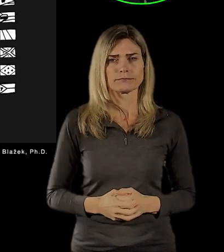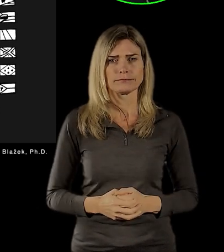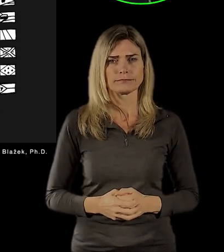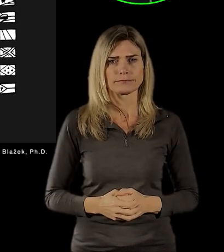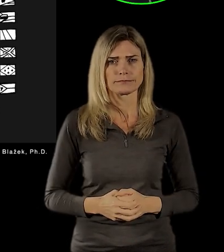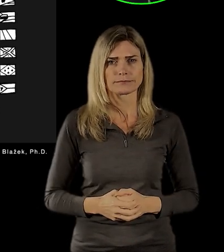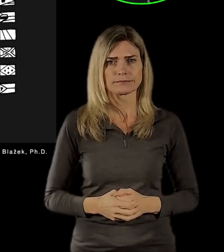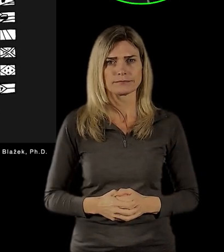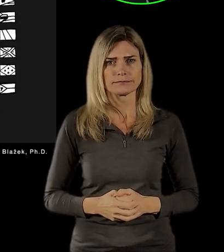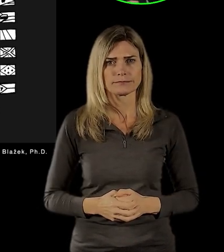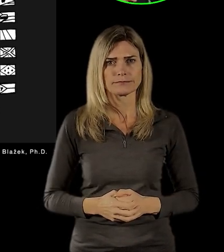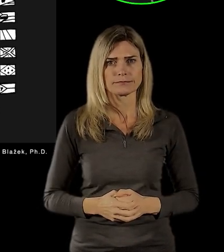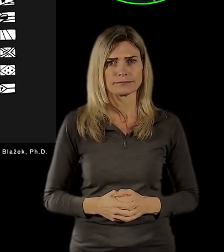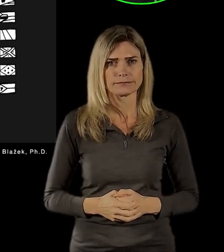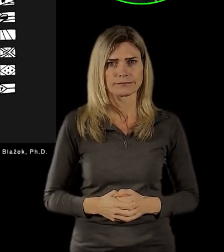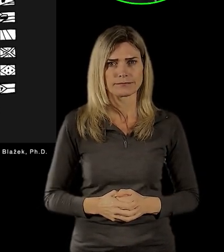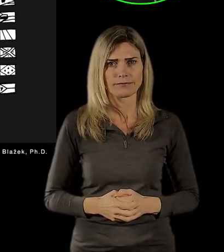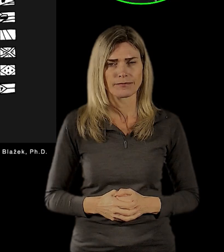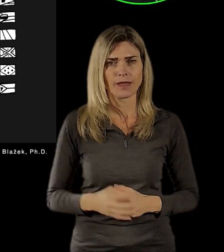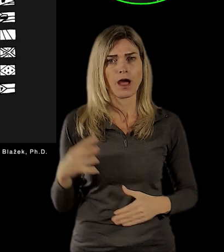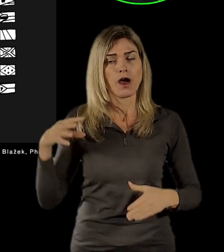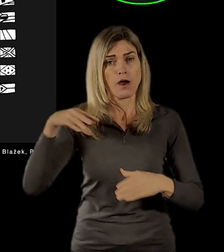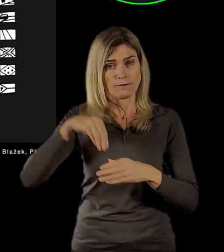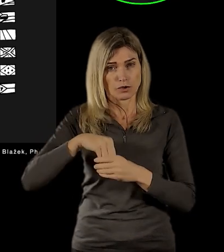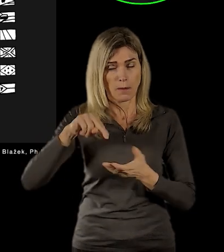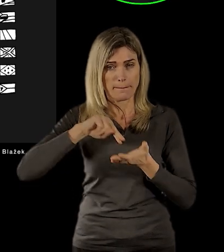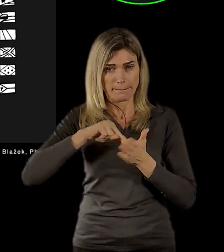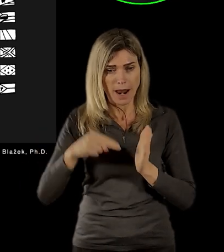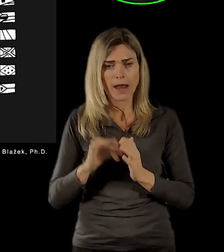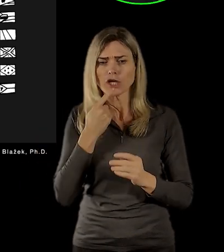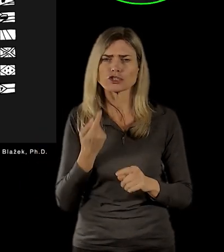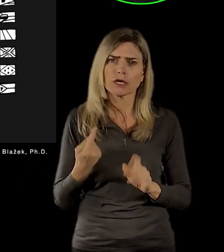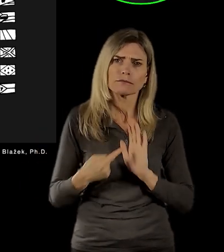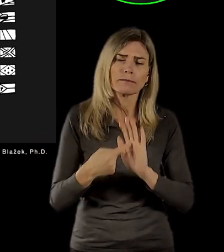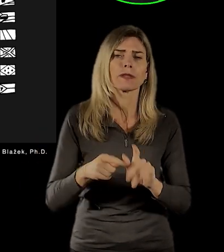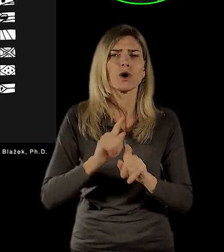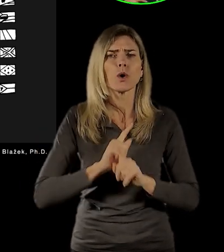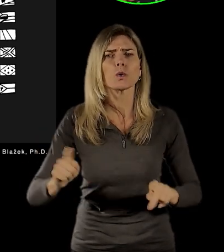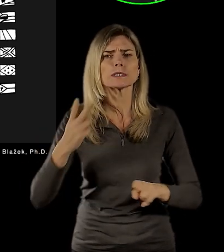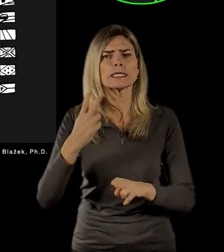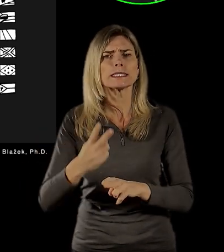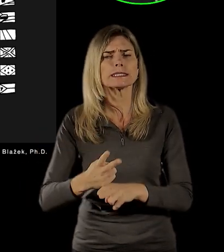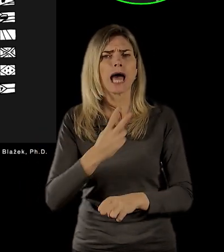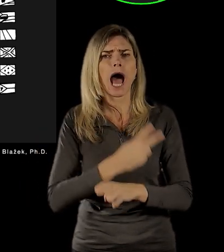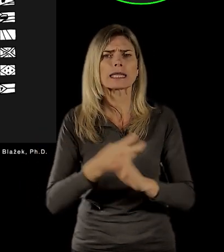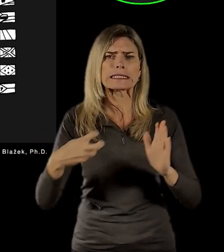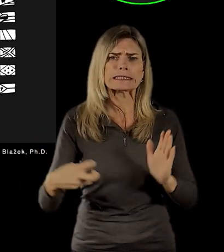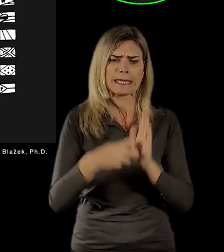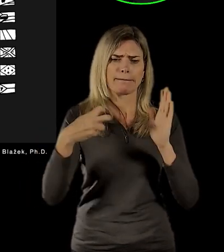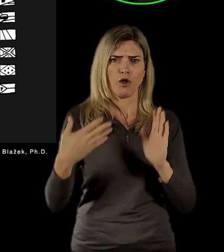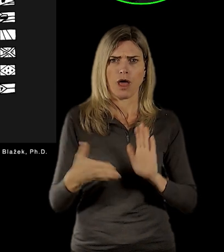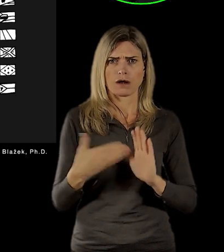Ta druhá součástí chceme mít ty státní symboly nejrůznějšího typu. Tam je jeden z takových témat, je třeba